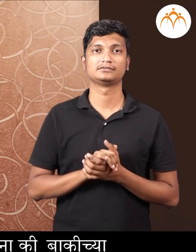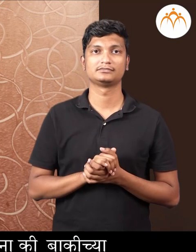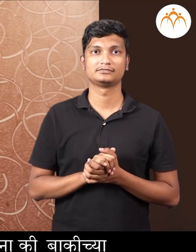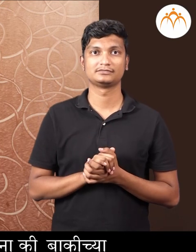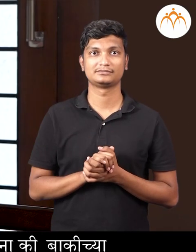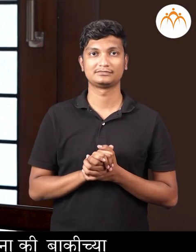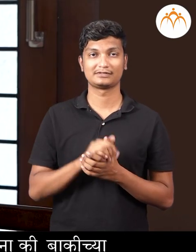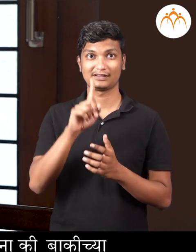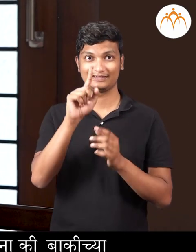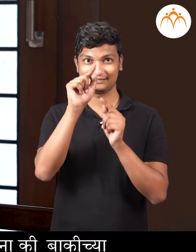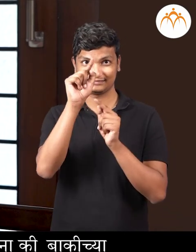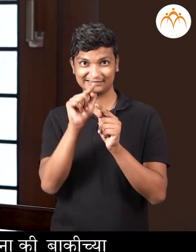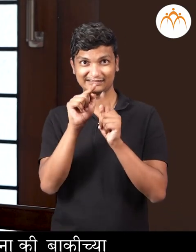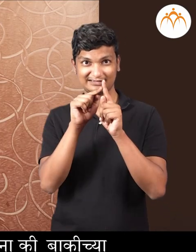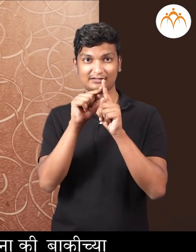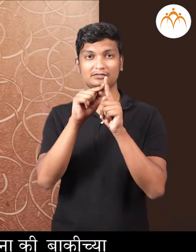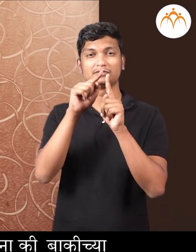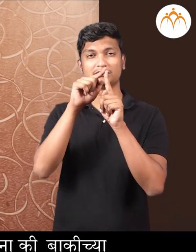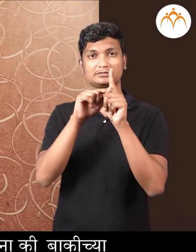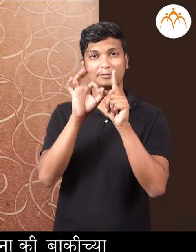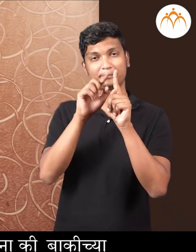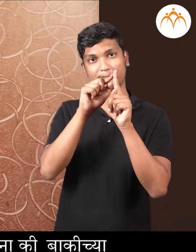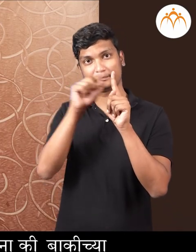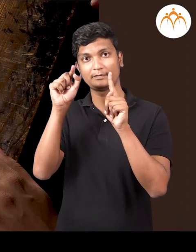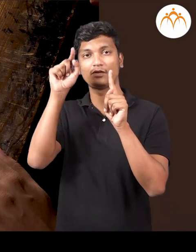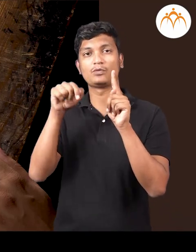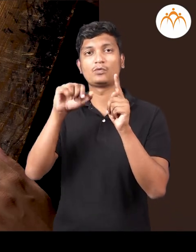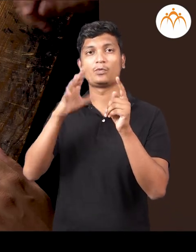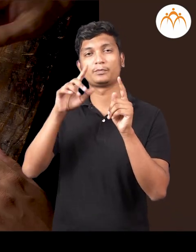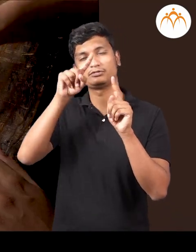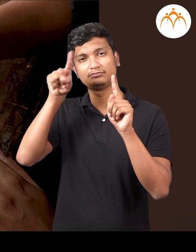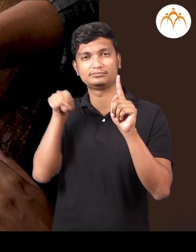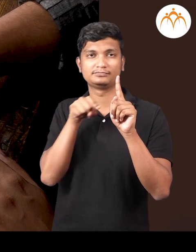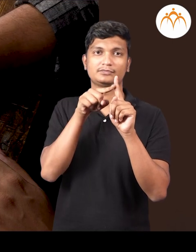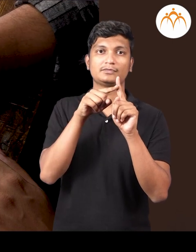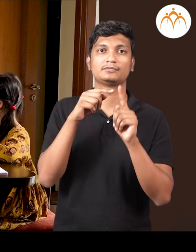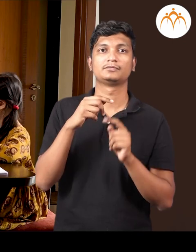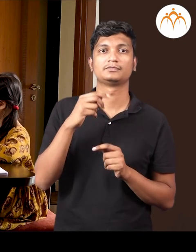रेश पहला रेशे योड़ीच काड़ी ना, कि बाकीचा दोल आपवाप तशया सेता, बगु पेंचिल,